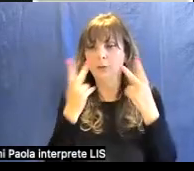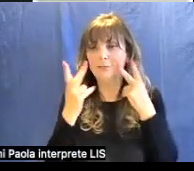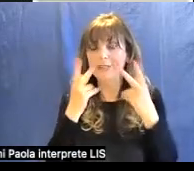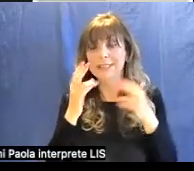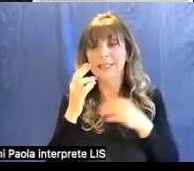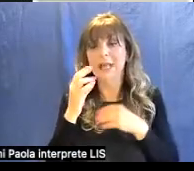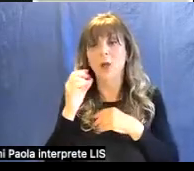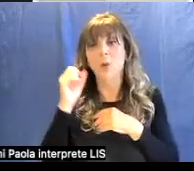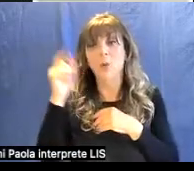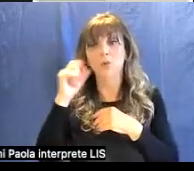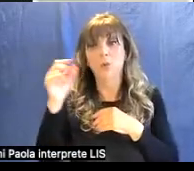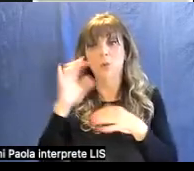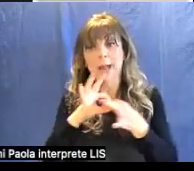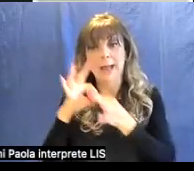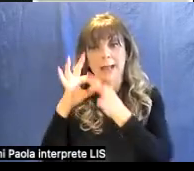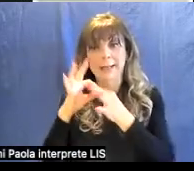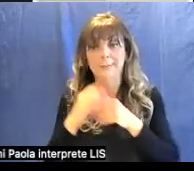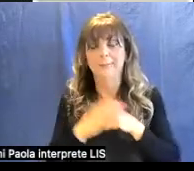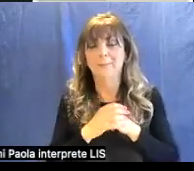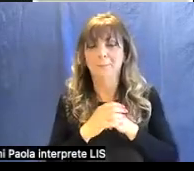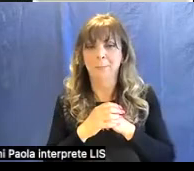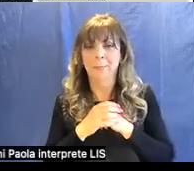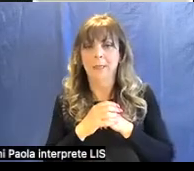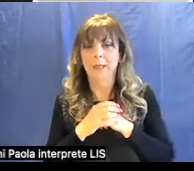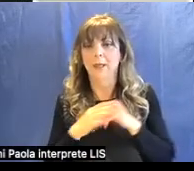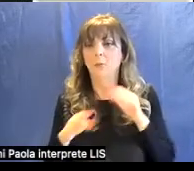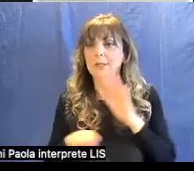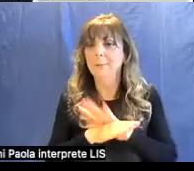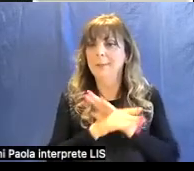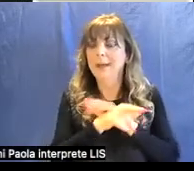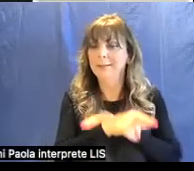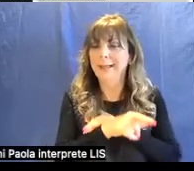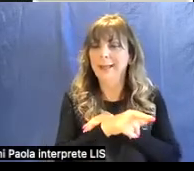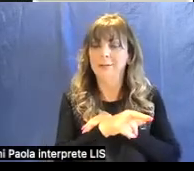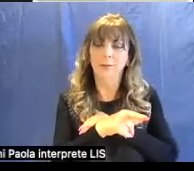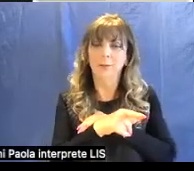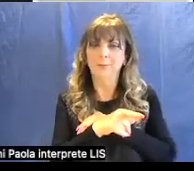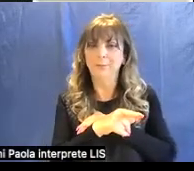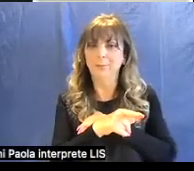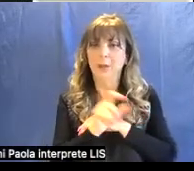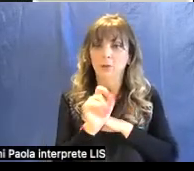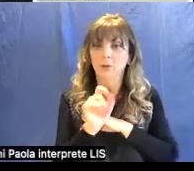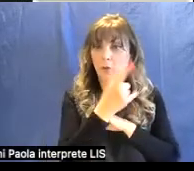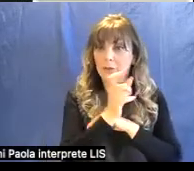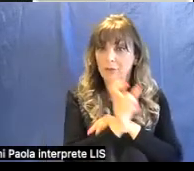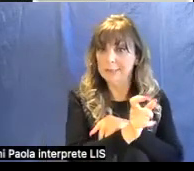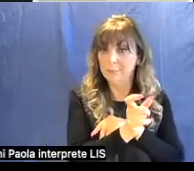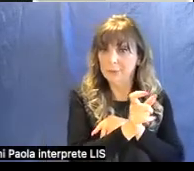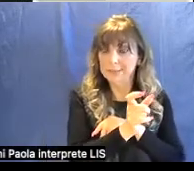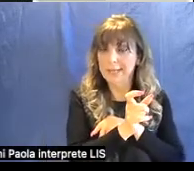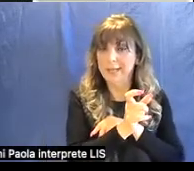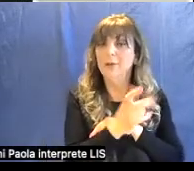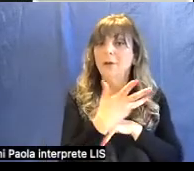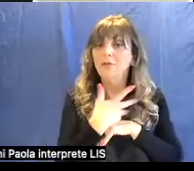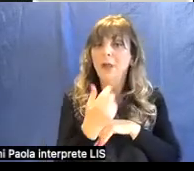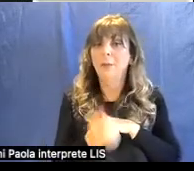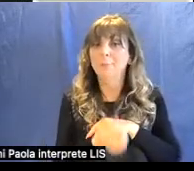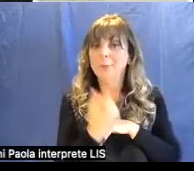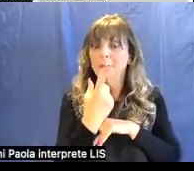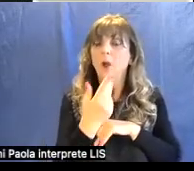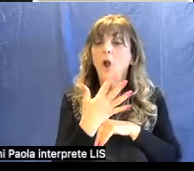e quindi a partire dal dodicesimo secolo emerge questo colore